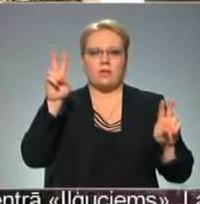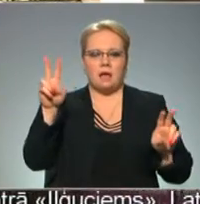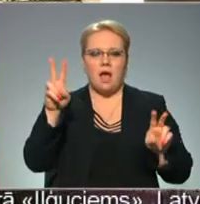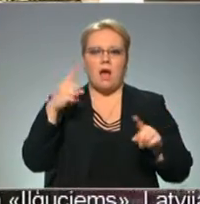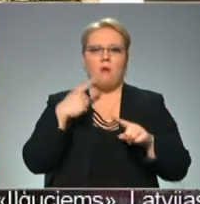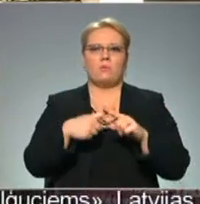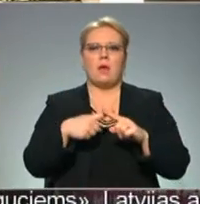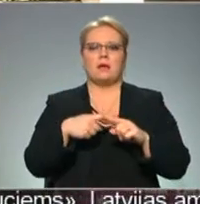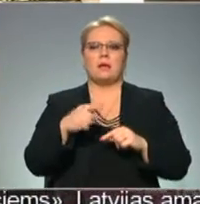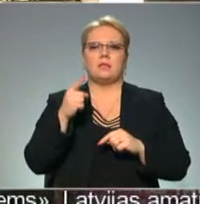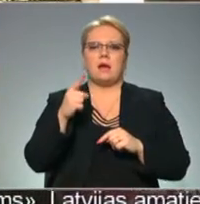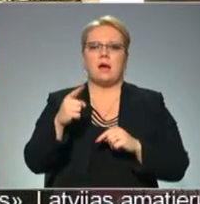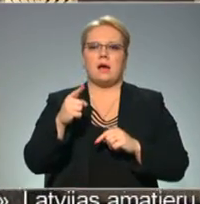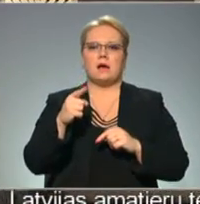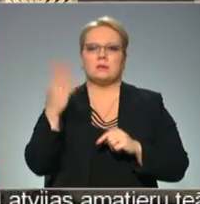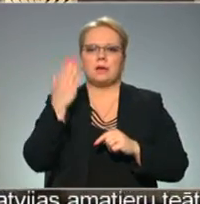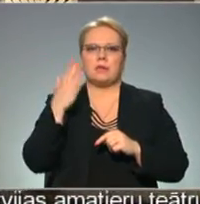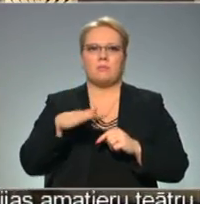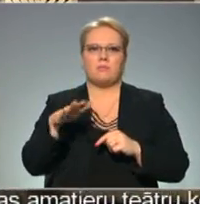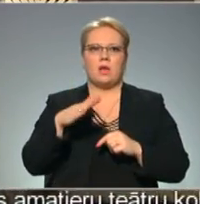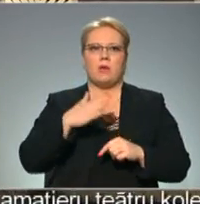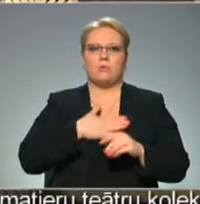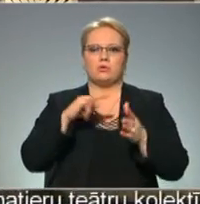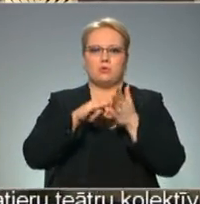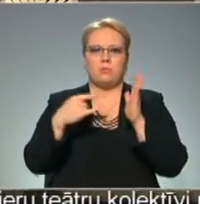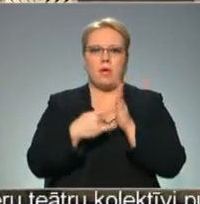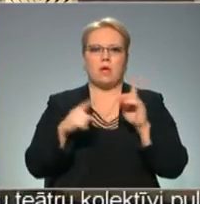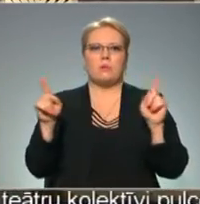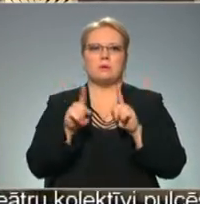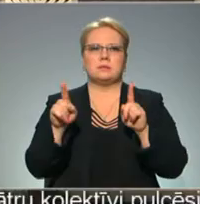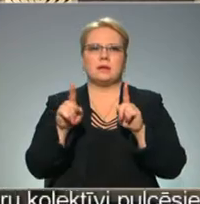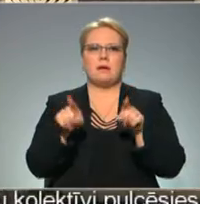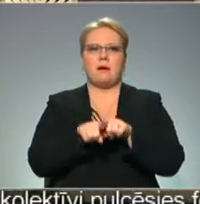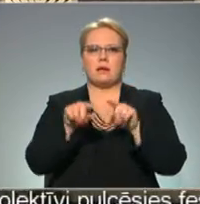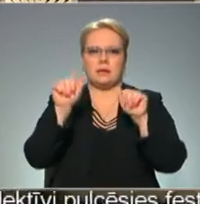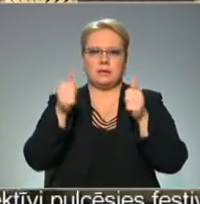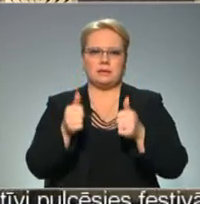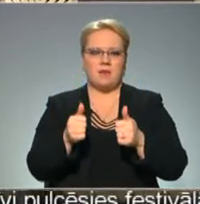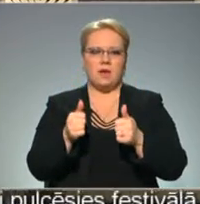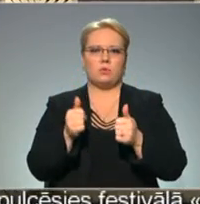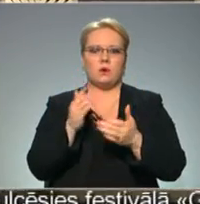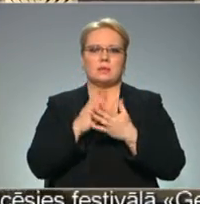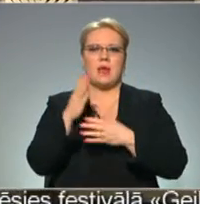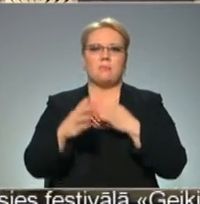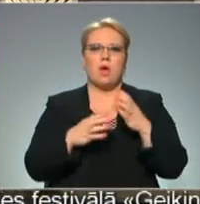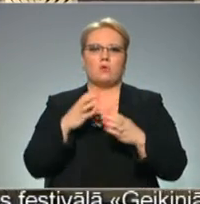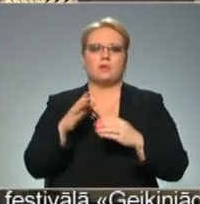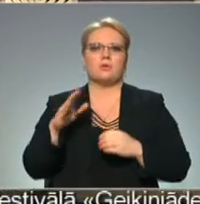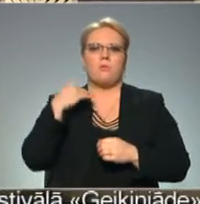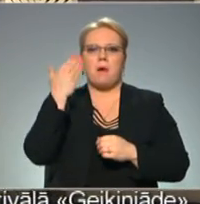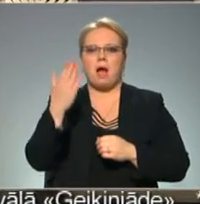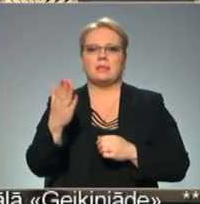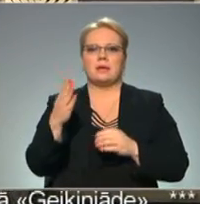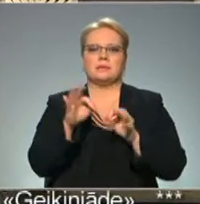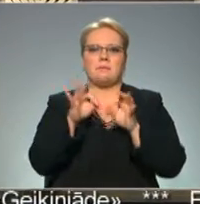arī jaunas sadarbības platformas. Mūsu plānos ir arī izveidot startautisku Baltijas